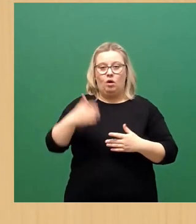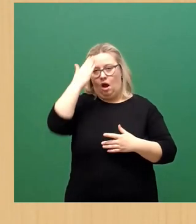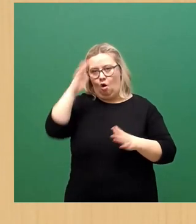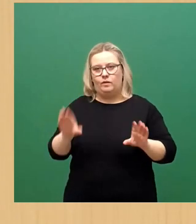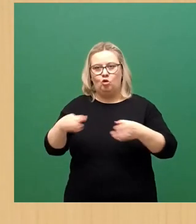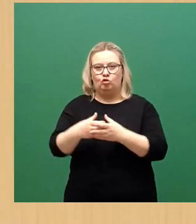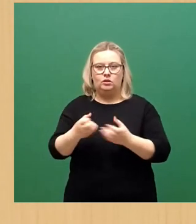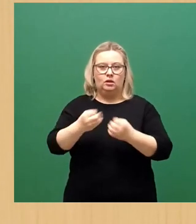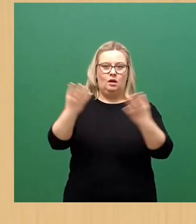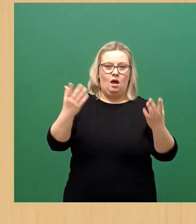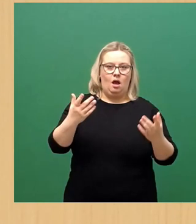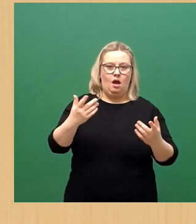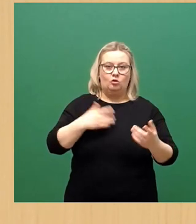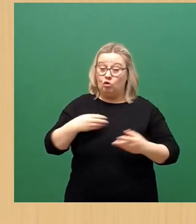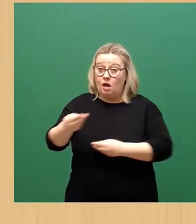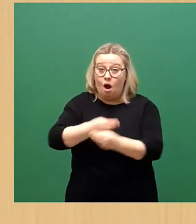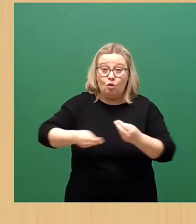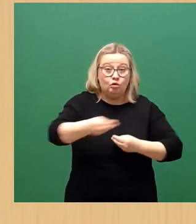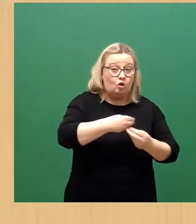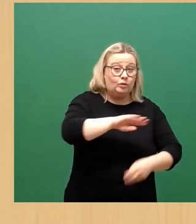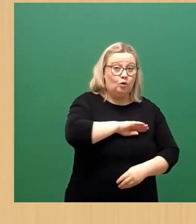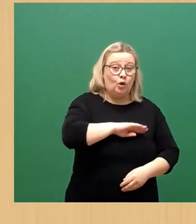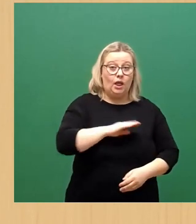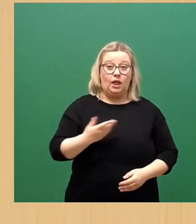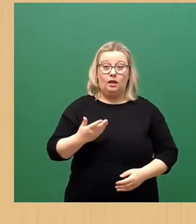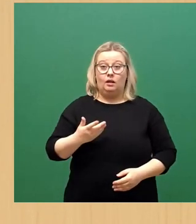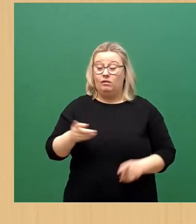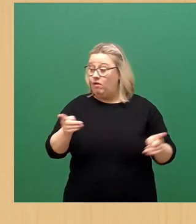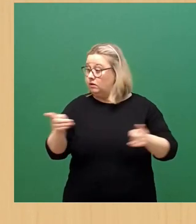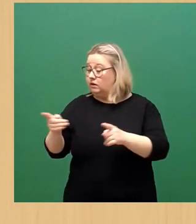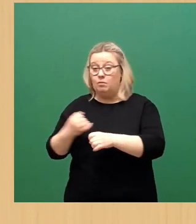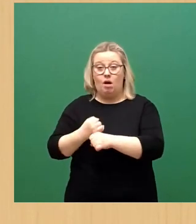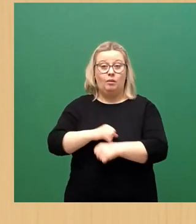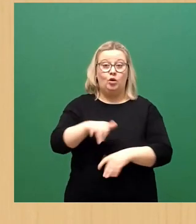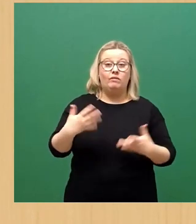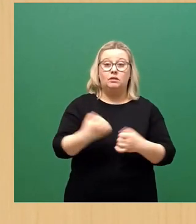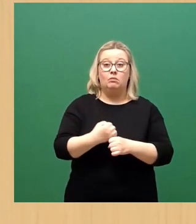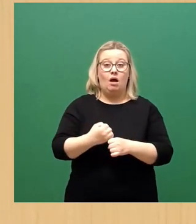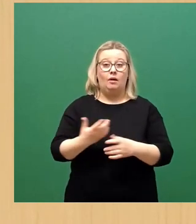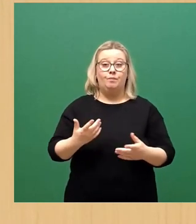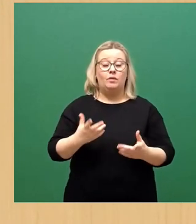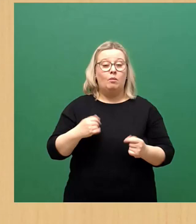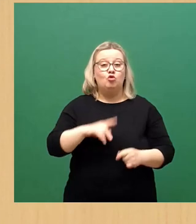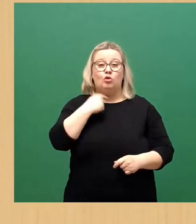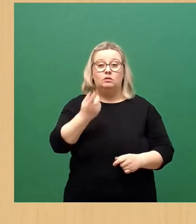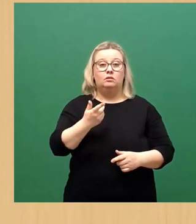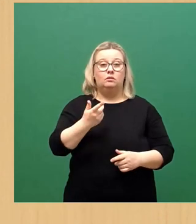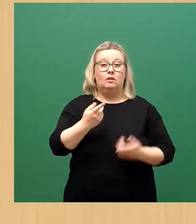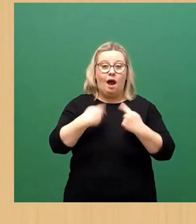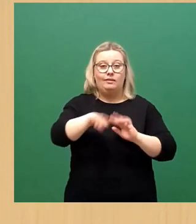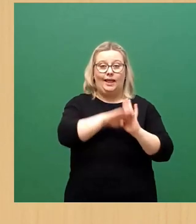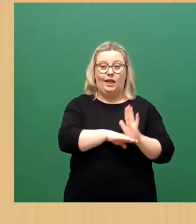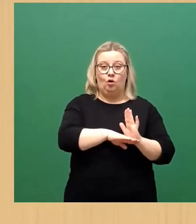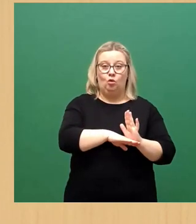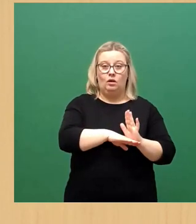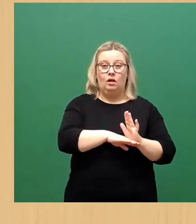tausche mich schon aus mit den Kollegen, was die an Projekten machen. Aber zum Teil haben sie auch deutlich andere Regelungen. Bei uns hat man